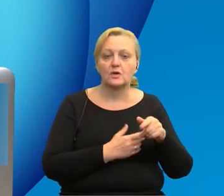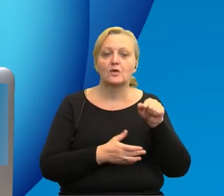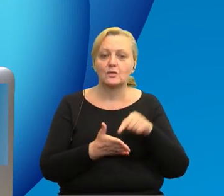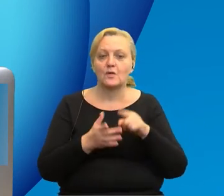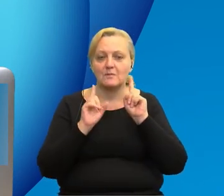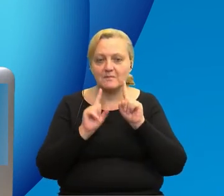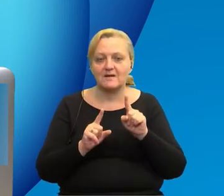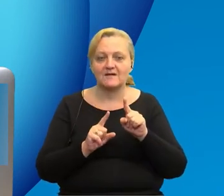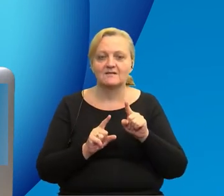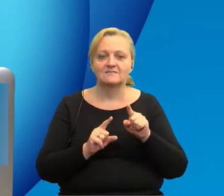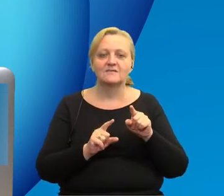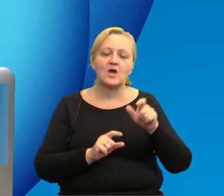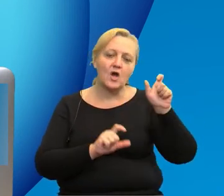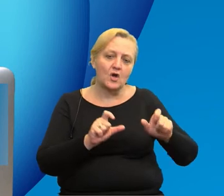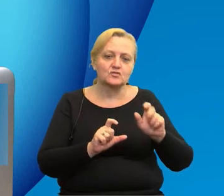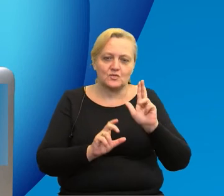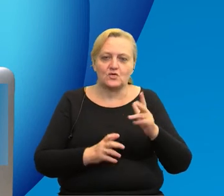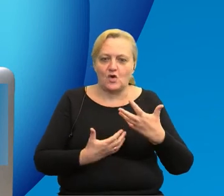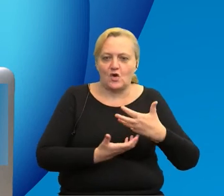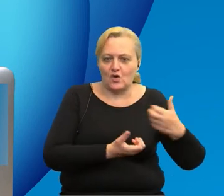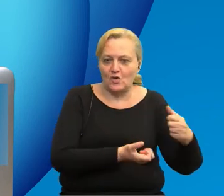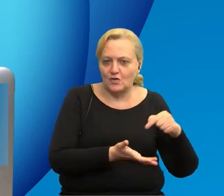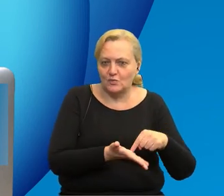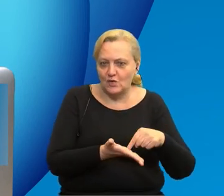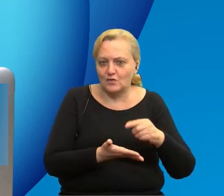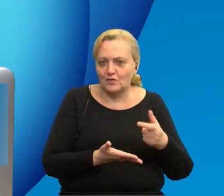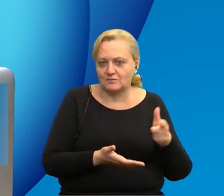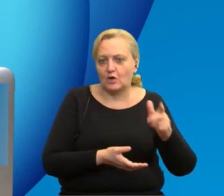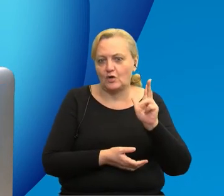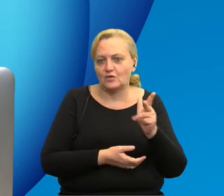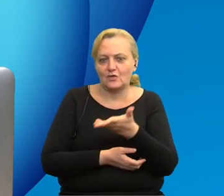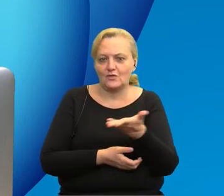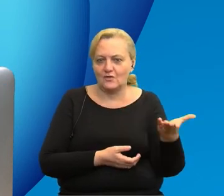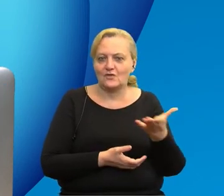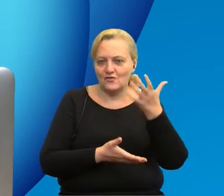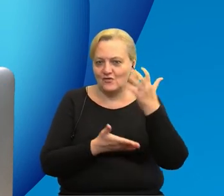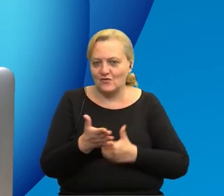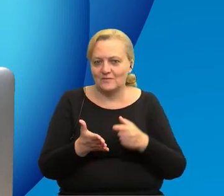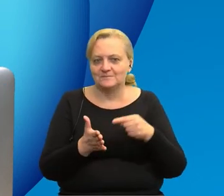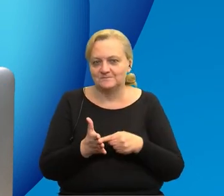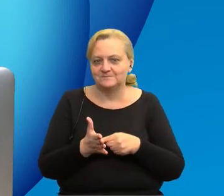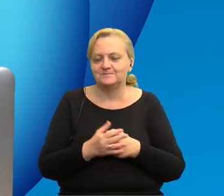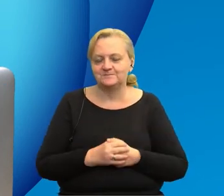to tak naprawdę nasi odbiorcy. To są te osoby, które czerpią,